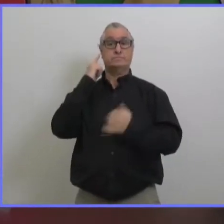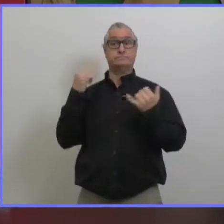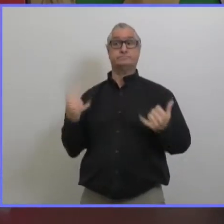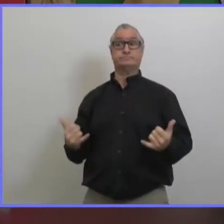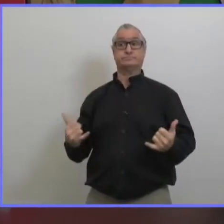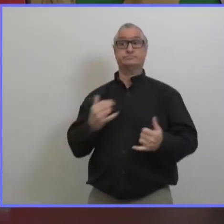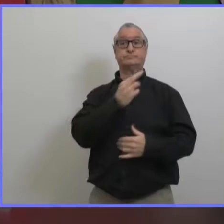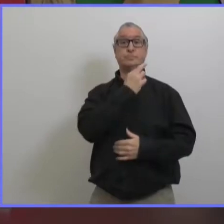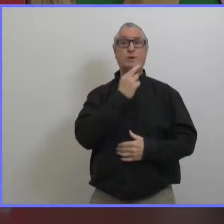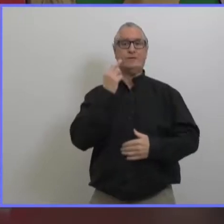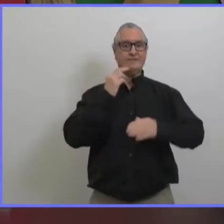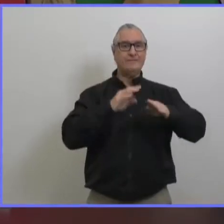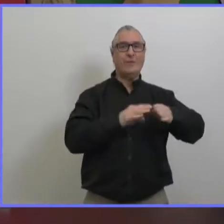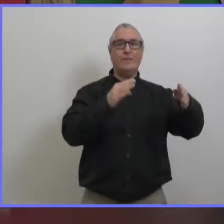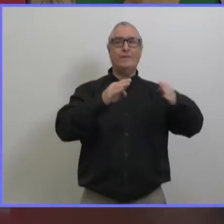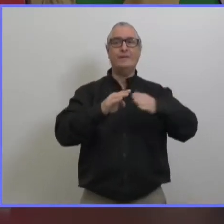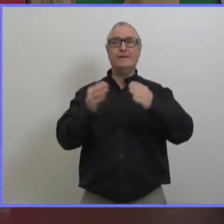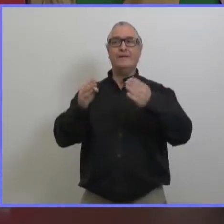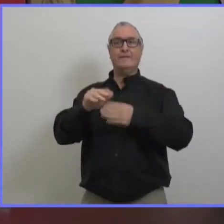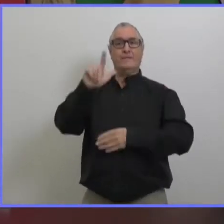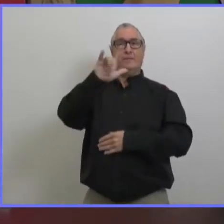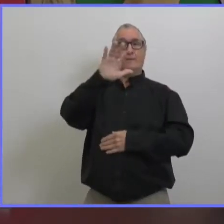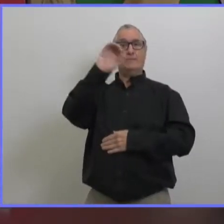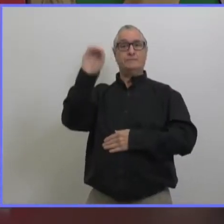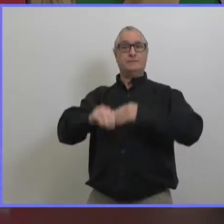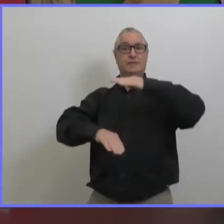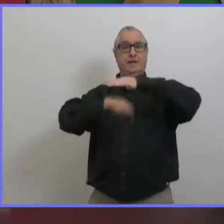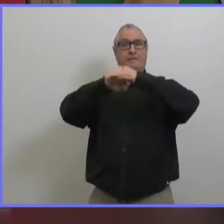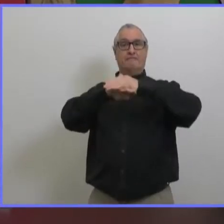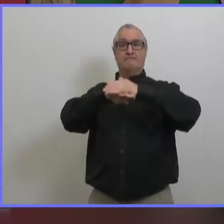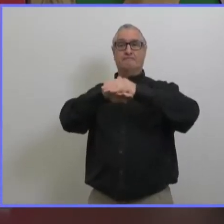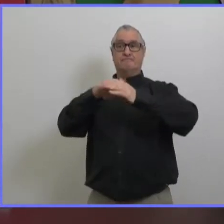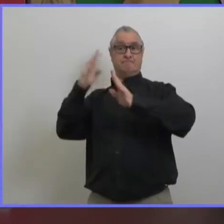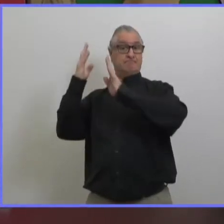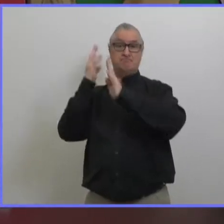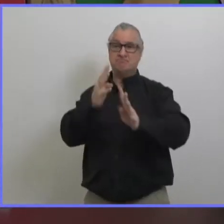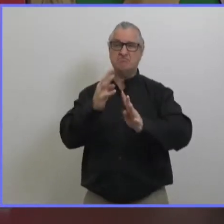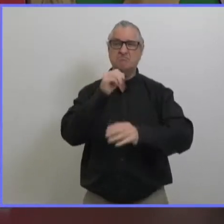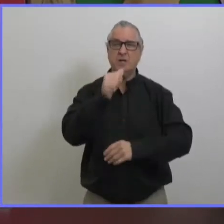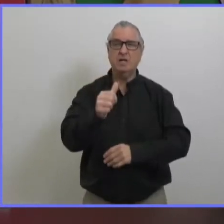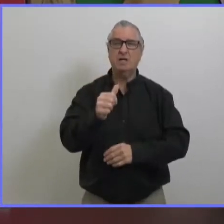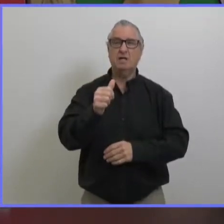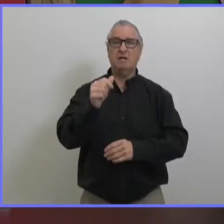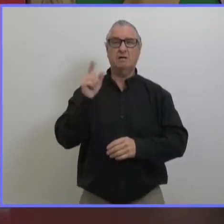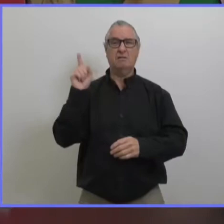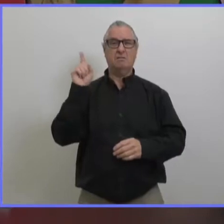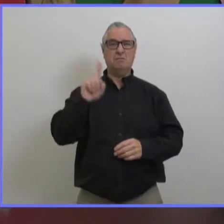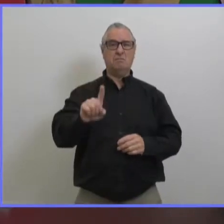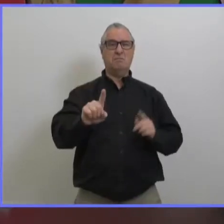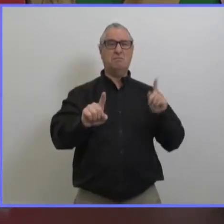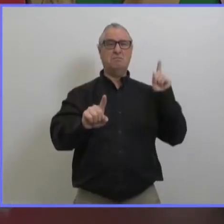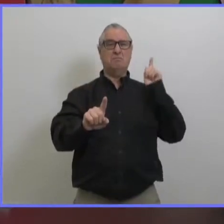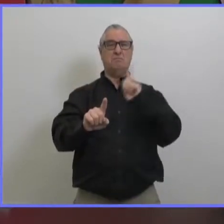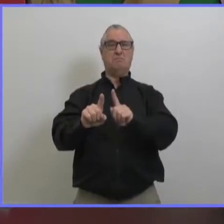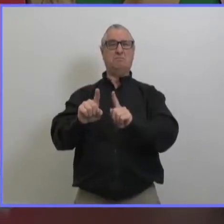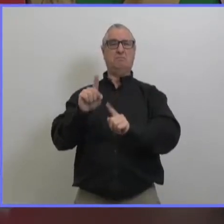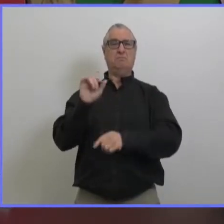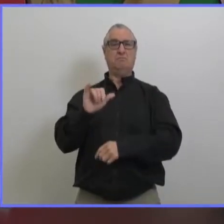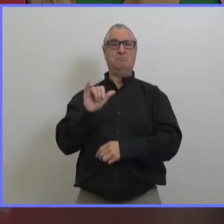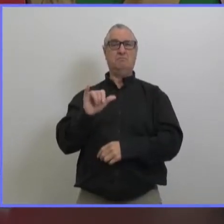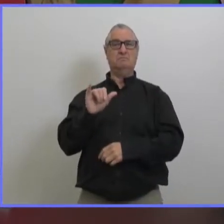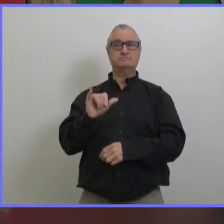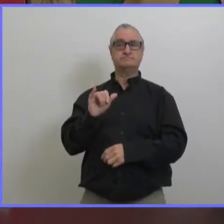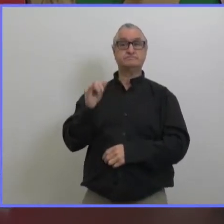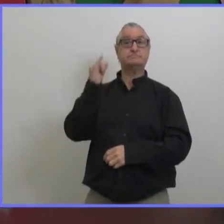exactement eu beaucoup de gens qui se sont rues au restaurant aujourd'hui alors que les restaurants ouverts aujourd'hui alors quel message vous avez